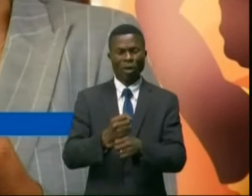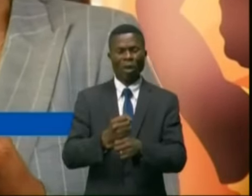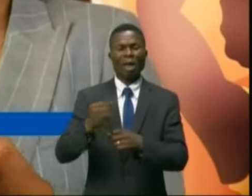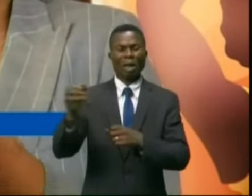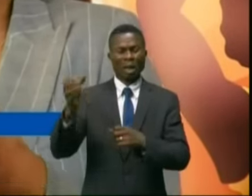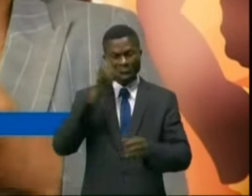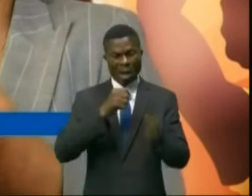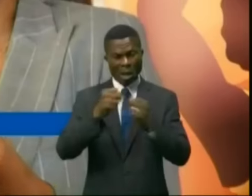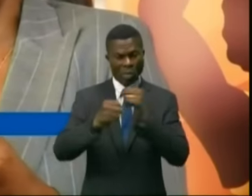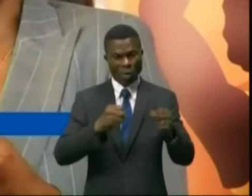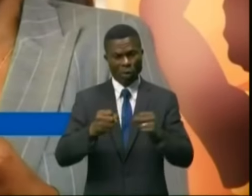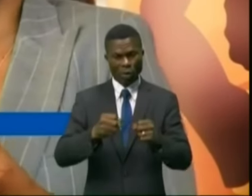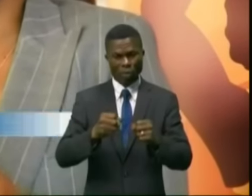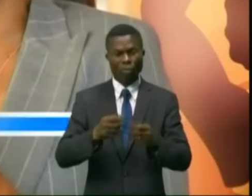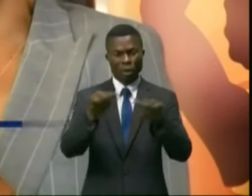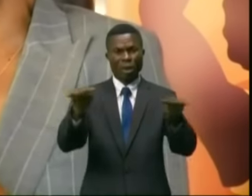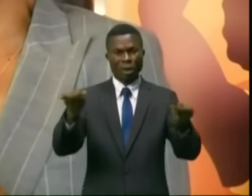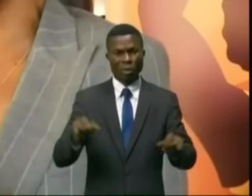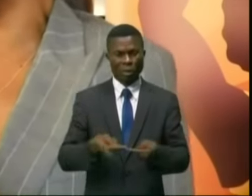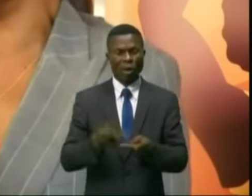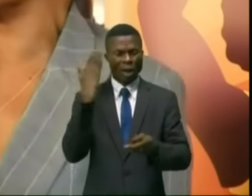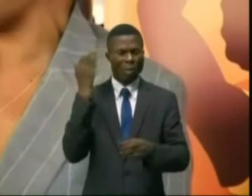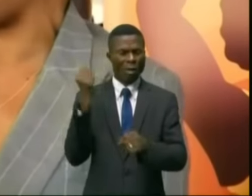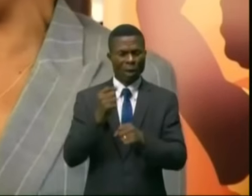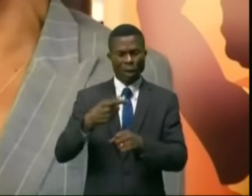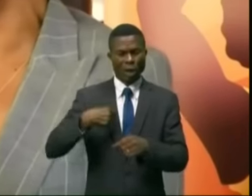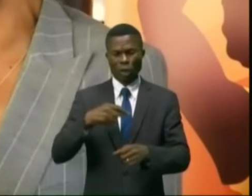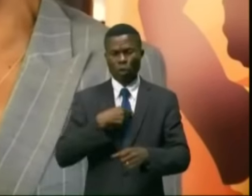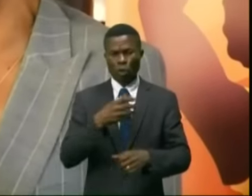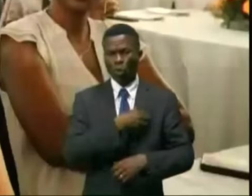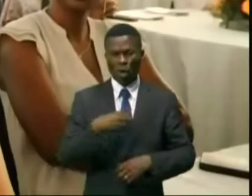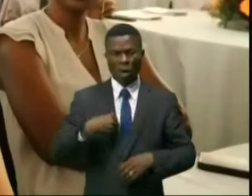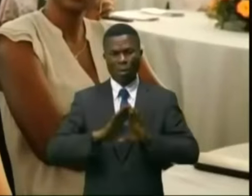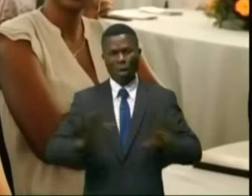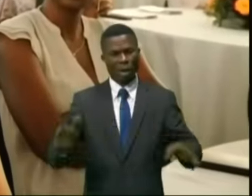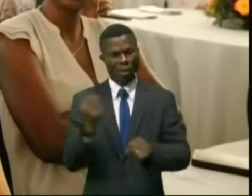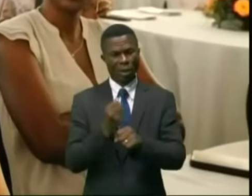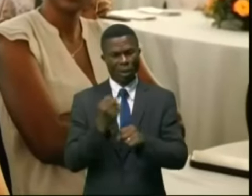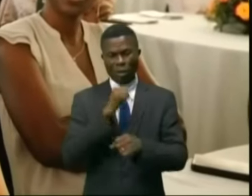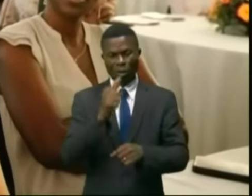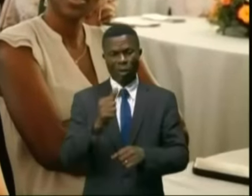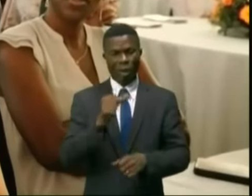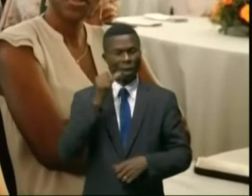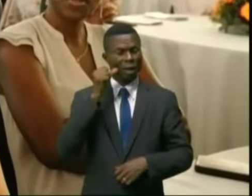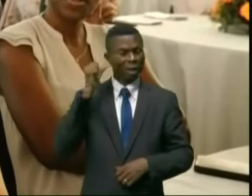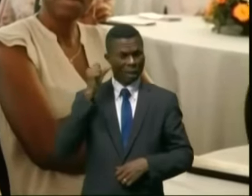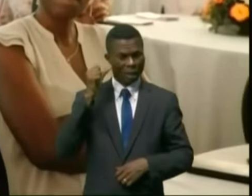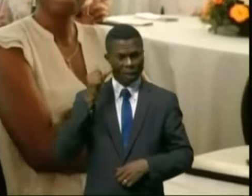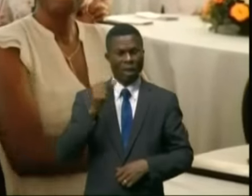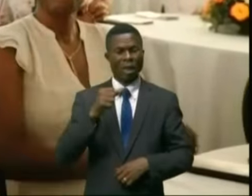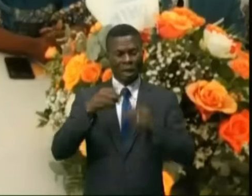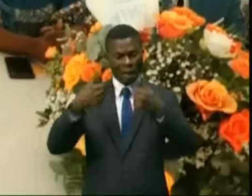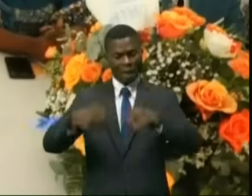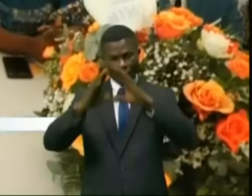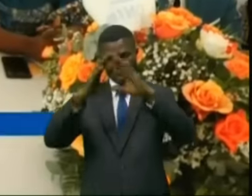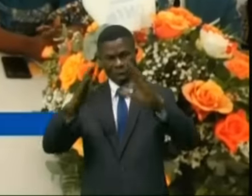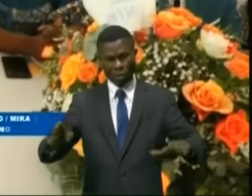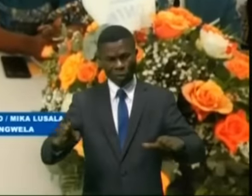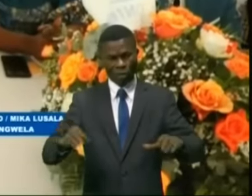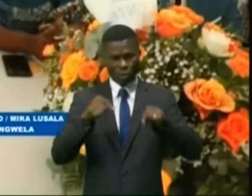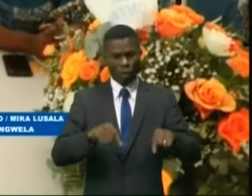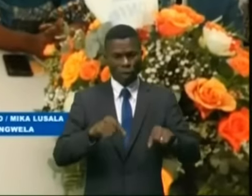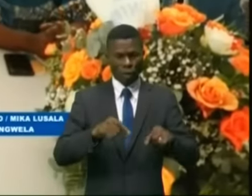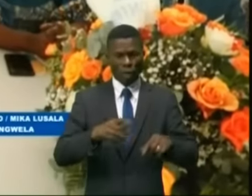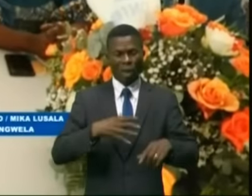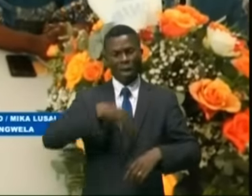bataillons et les terrains que les hommes pensent que nous ne sommes pas capables d'investir. Femillère réduite au ménage a aujourd'hui